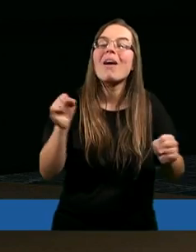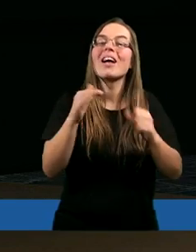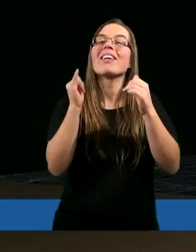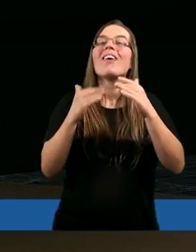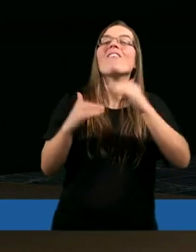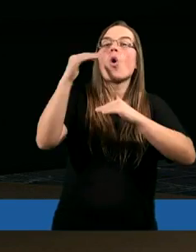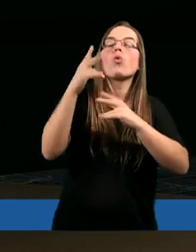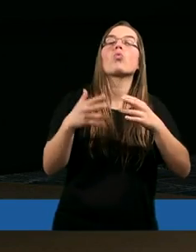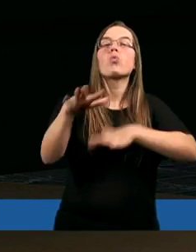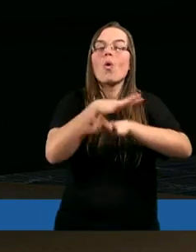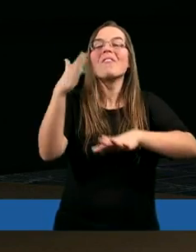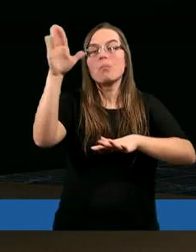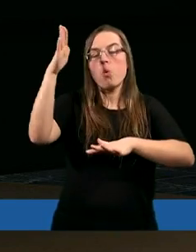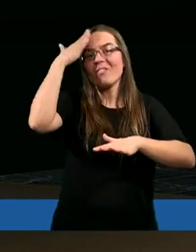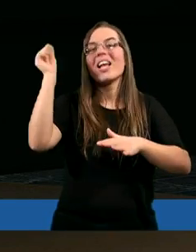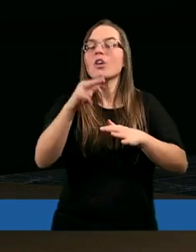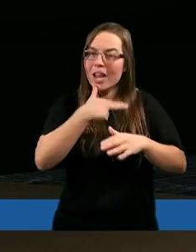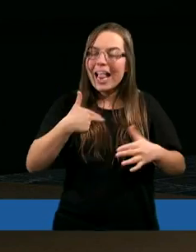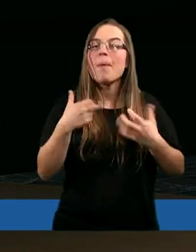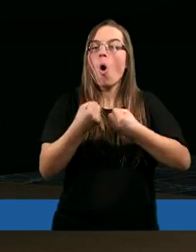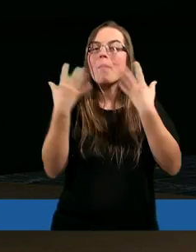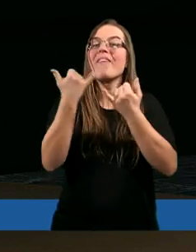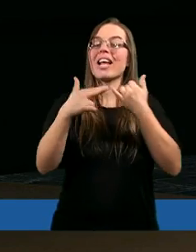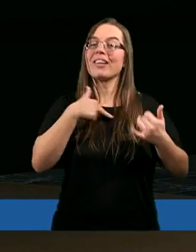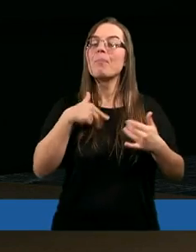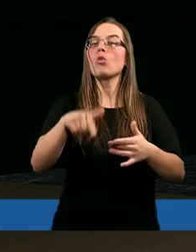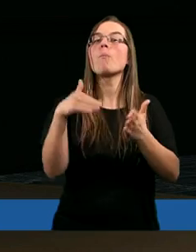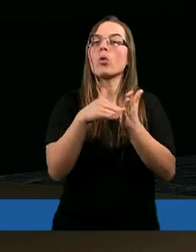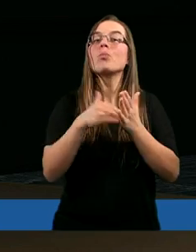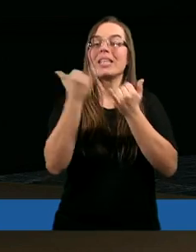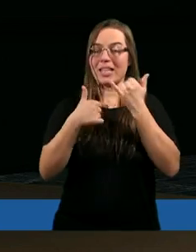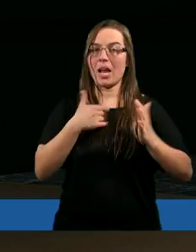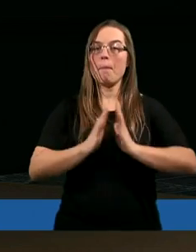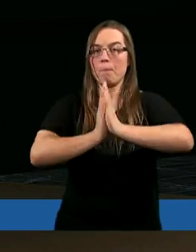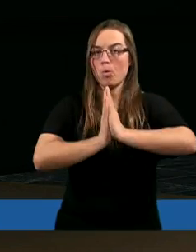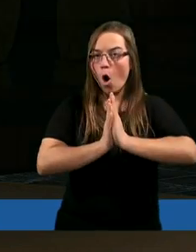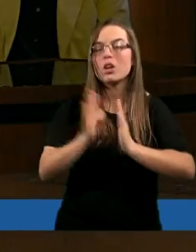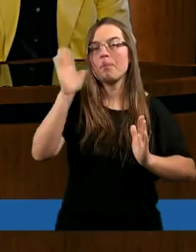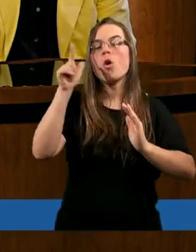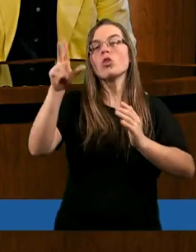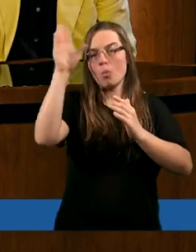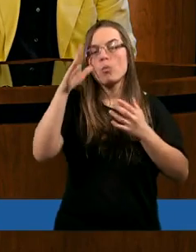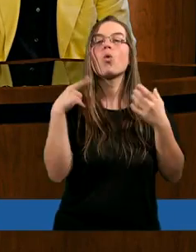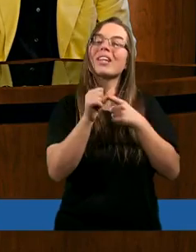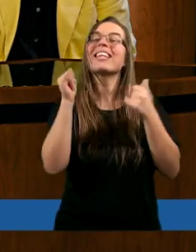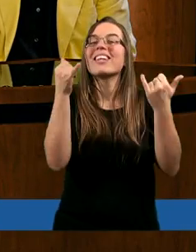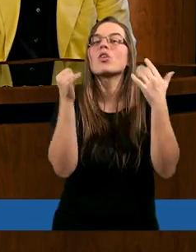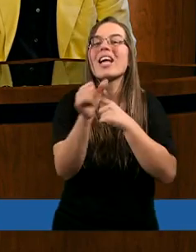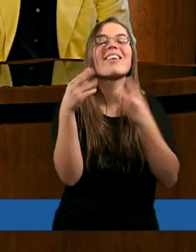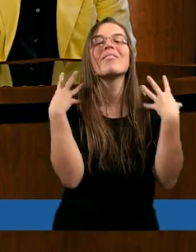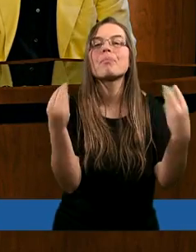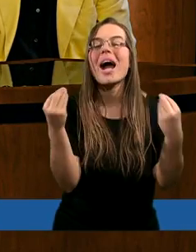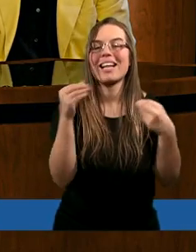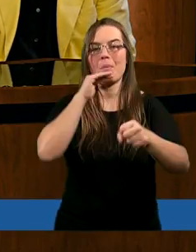wzrostu duchowego jest ważne i On mi te prawdy objawi w swojej mądrości, jeśli ja będę o to prosić. I to jest też wspaniała obietnica,